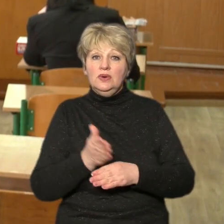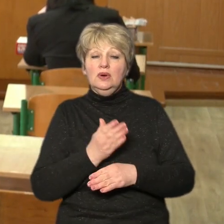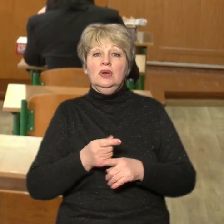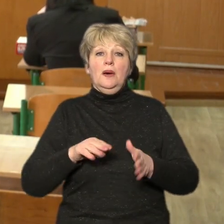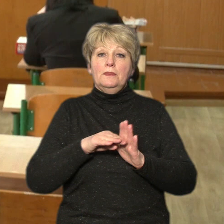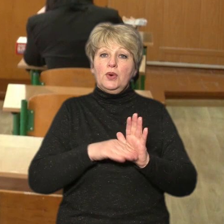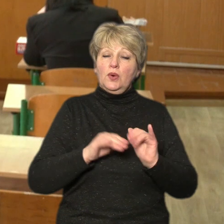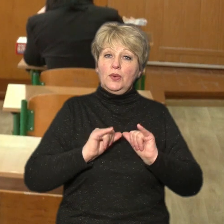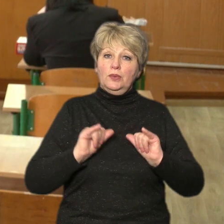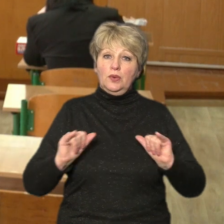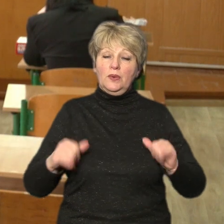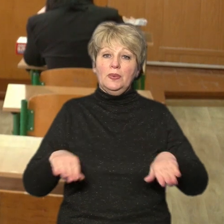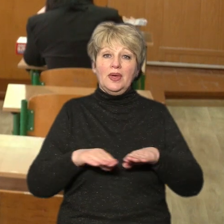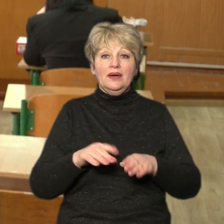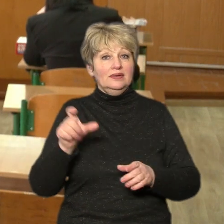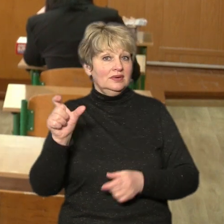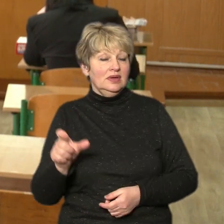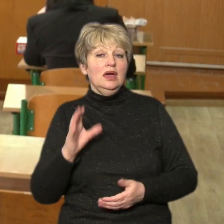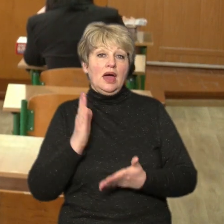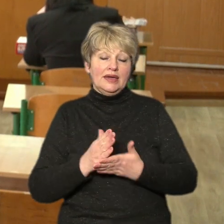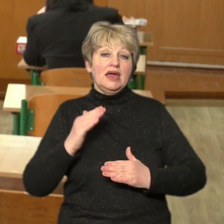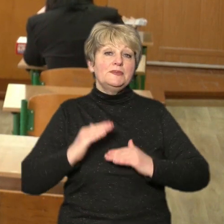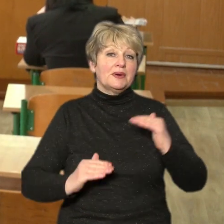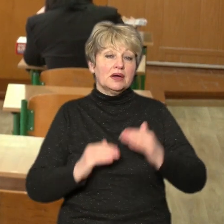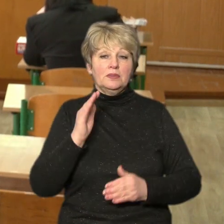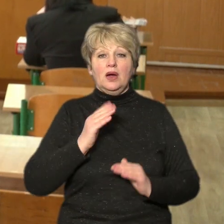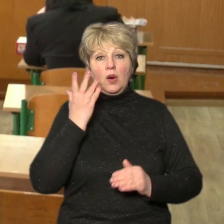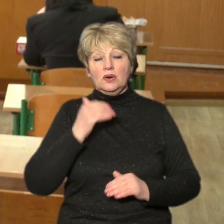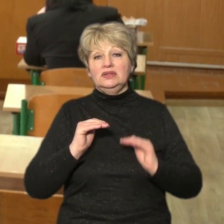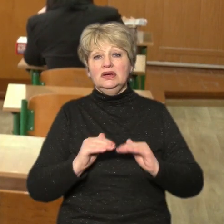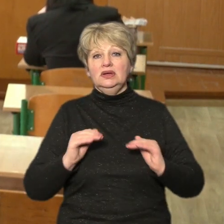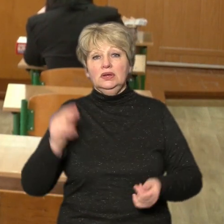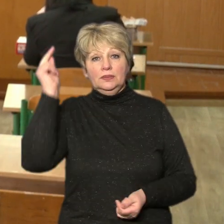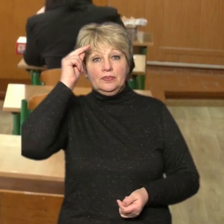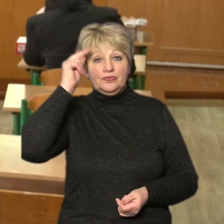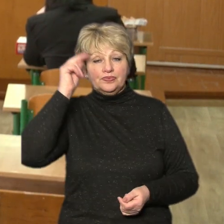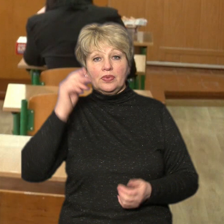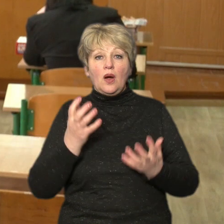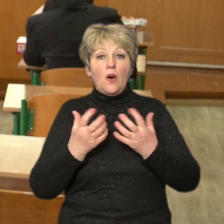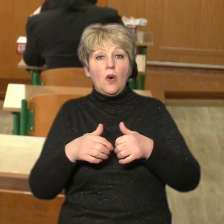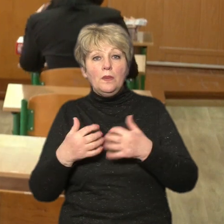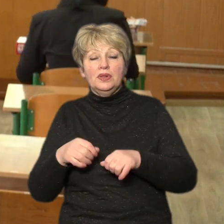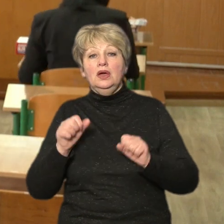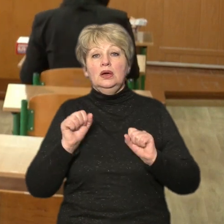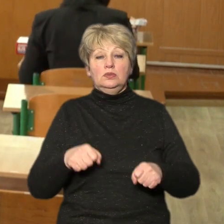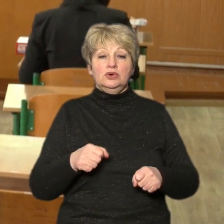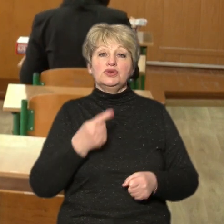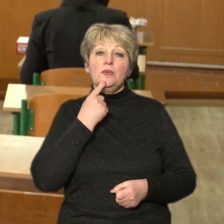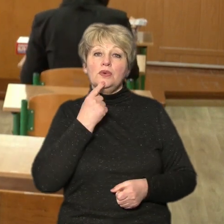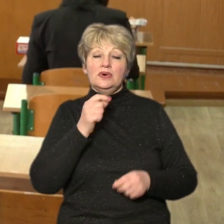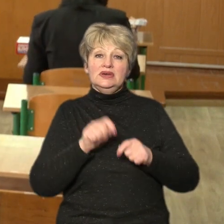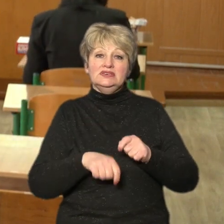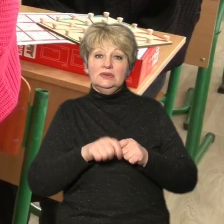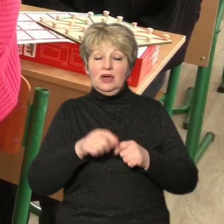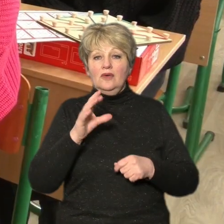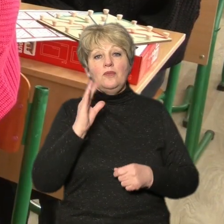програму розвитку такої діти. А є і практична, коли діти вчаться працювати з корекційним обладнанням і можуть спробувати себе в ролі майбутнього